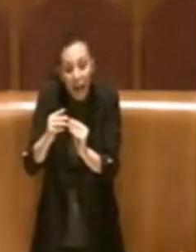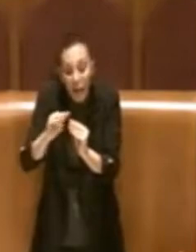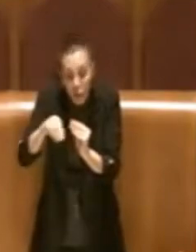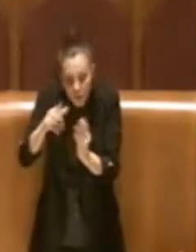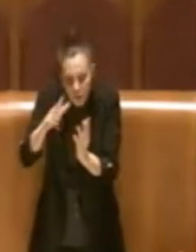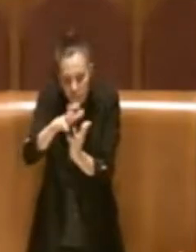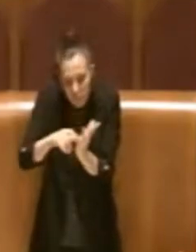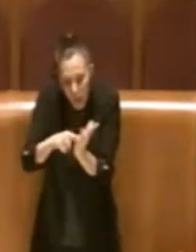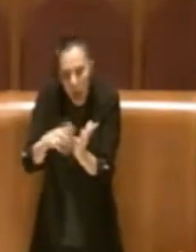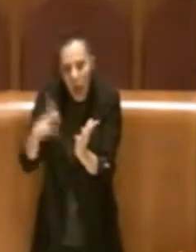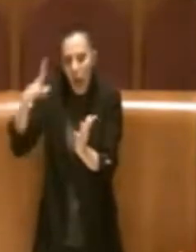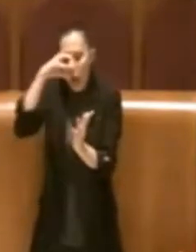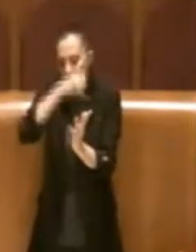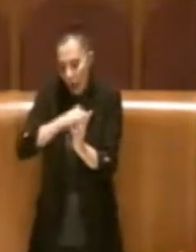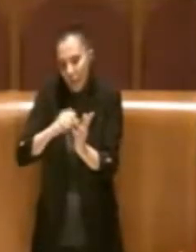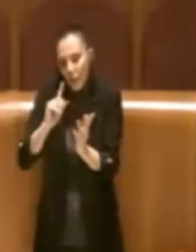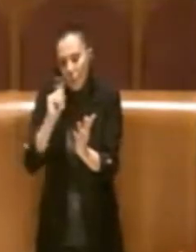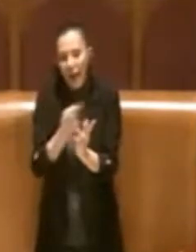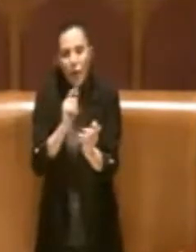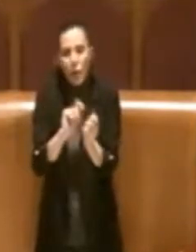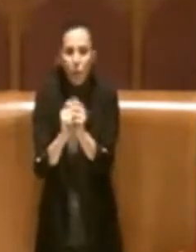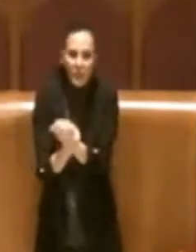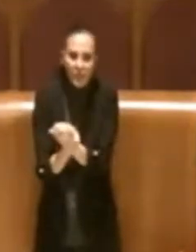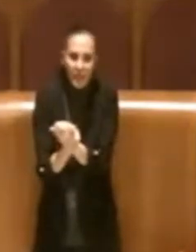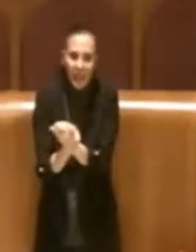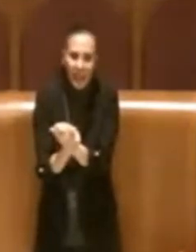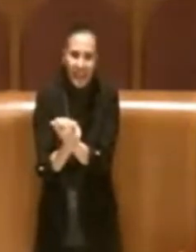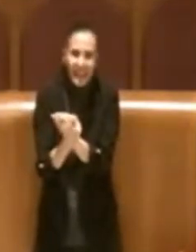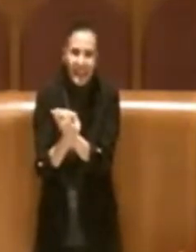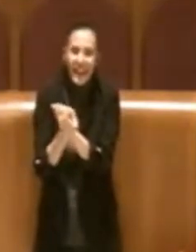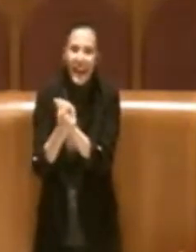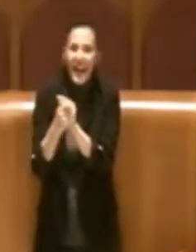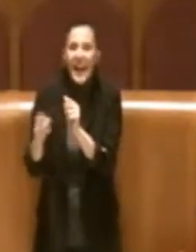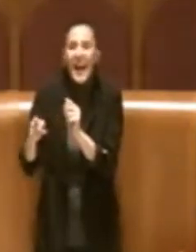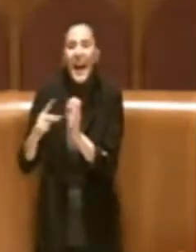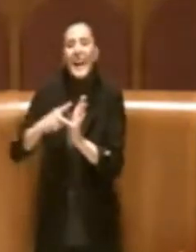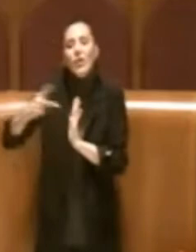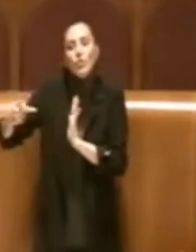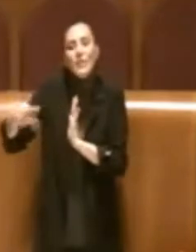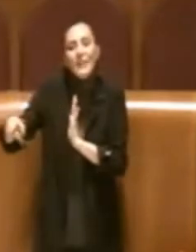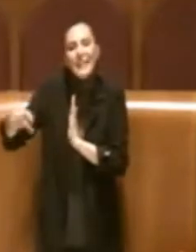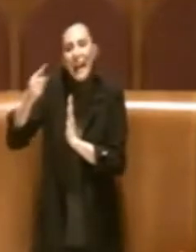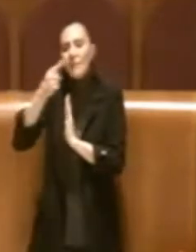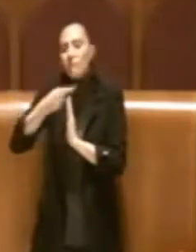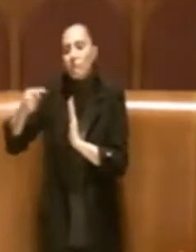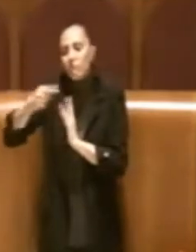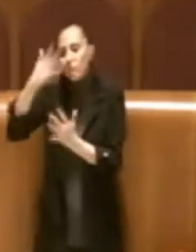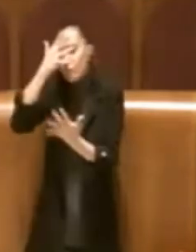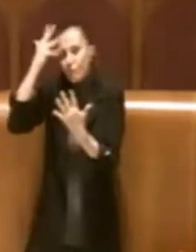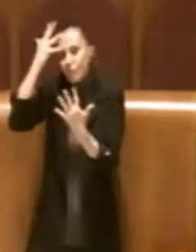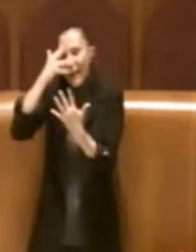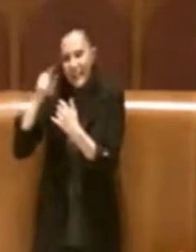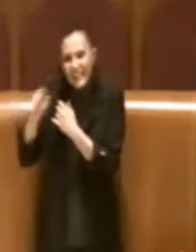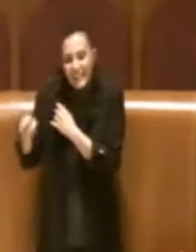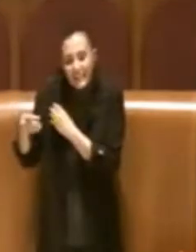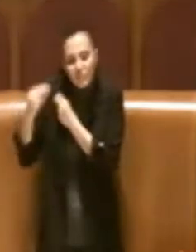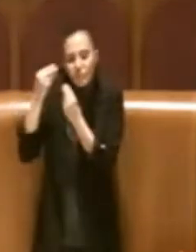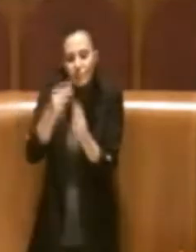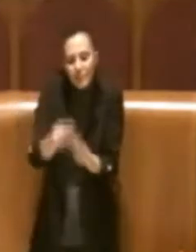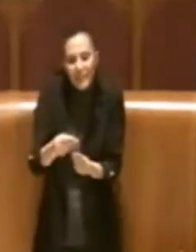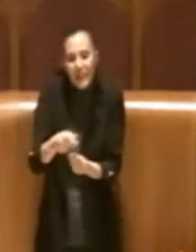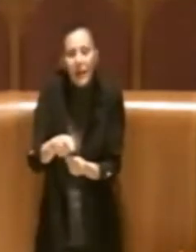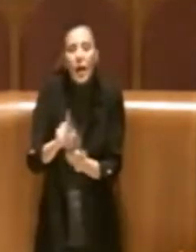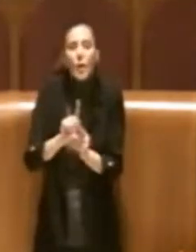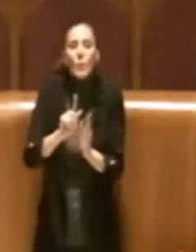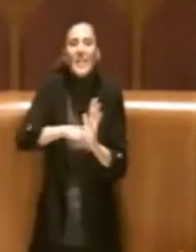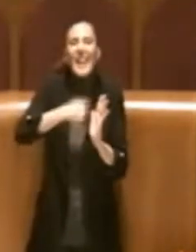Ecco, il parere negativo della ragioneria, questa delibera, in realtà, nella forma sembrerebbe una delibera di